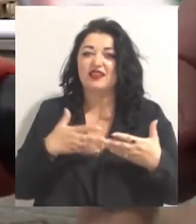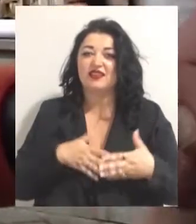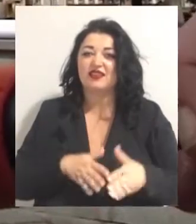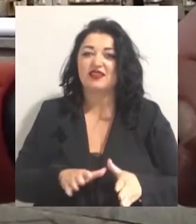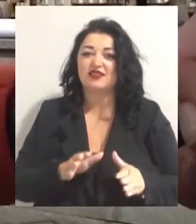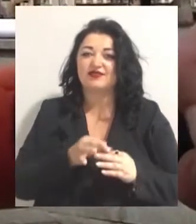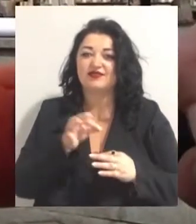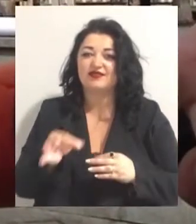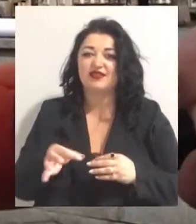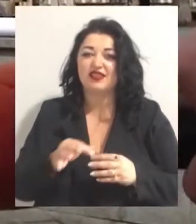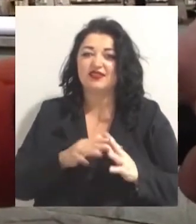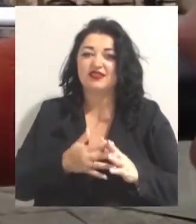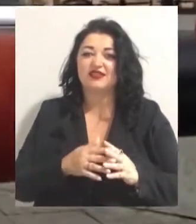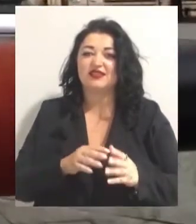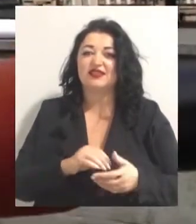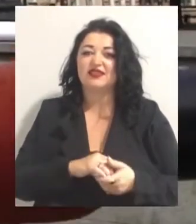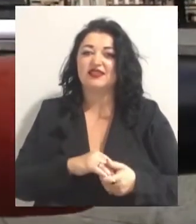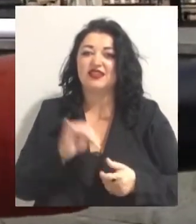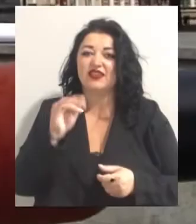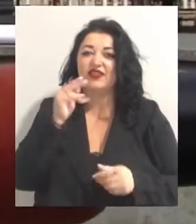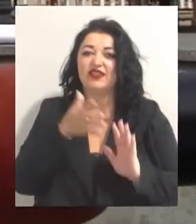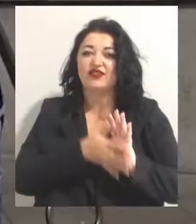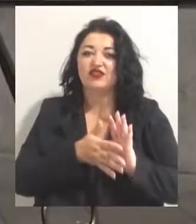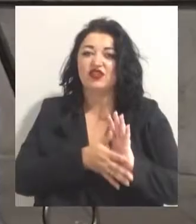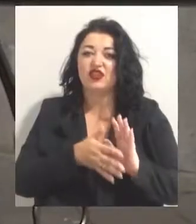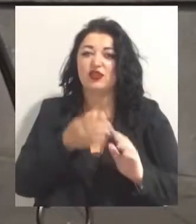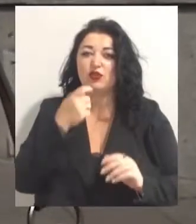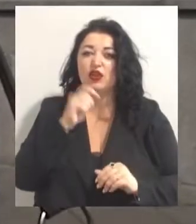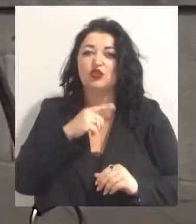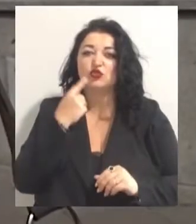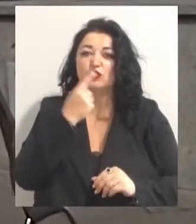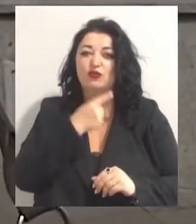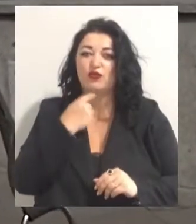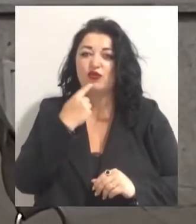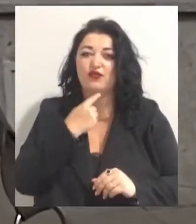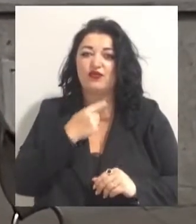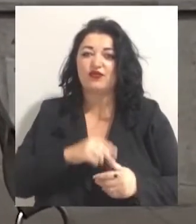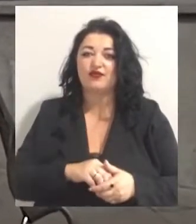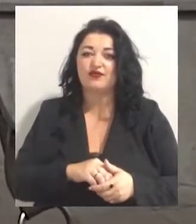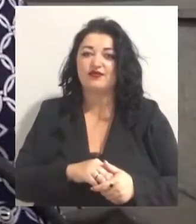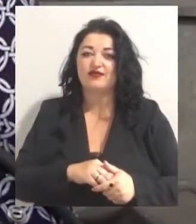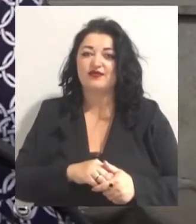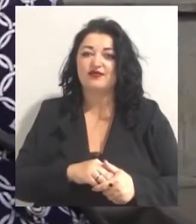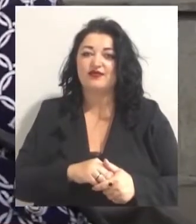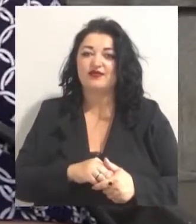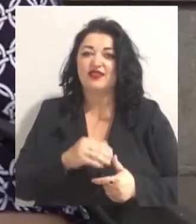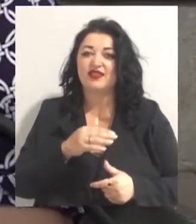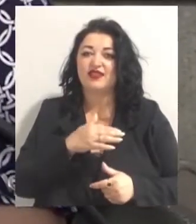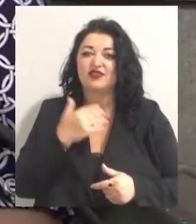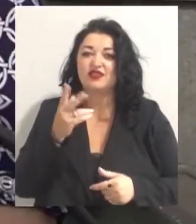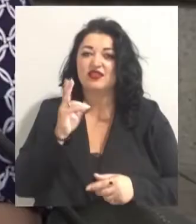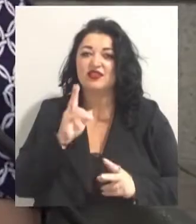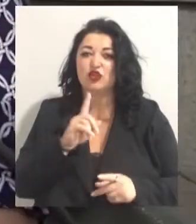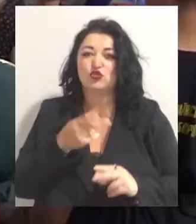вивчала українську мову. Качур, не знаю, що це таке. Я духа,